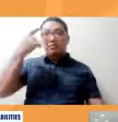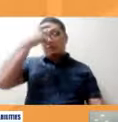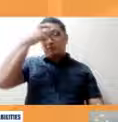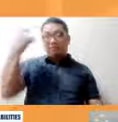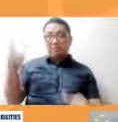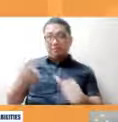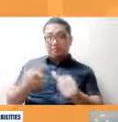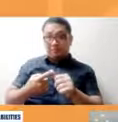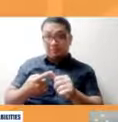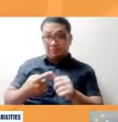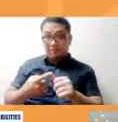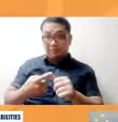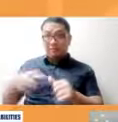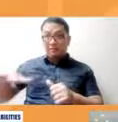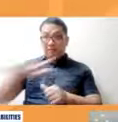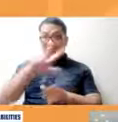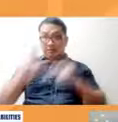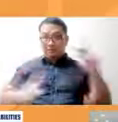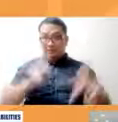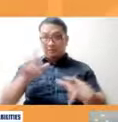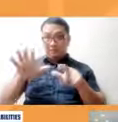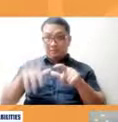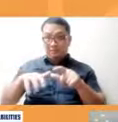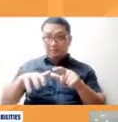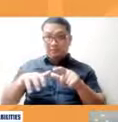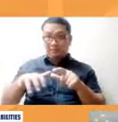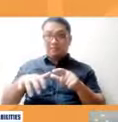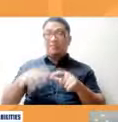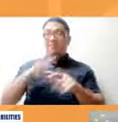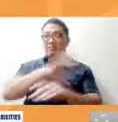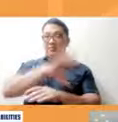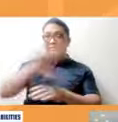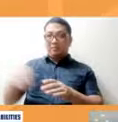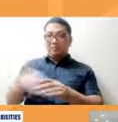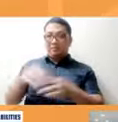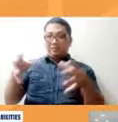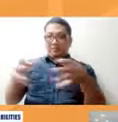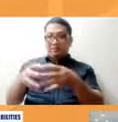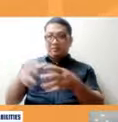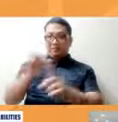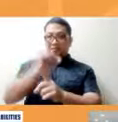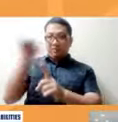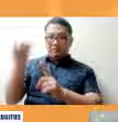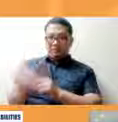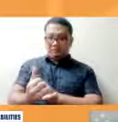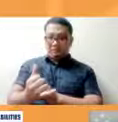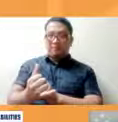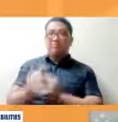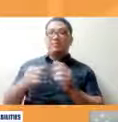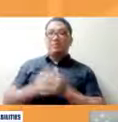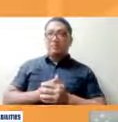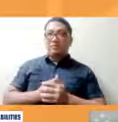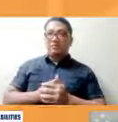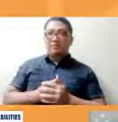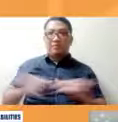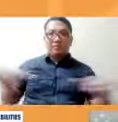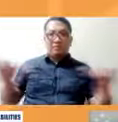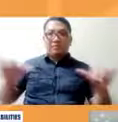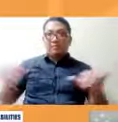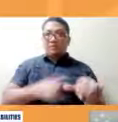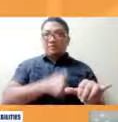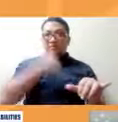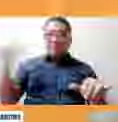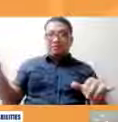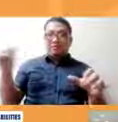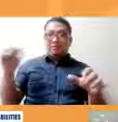ang mga taong may kapansanan ay bahagi ng lipunan at tulad ng ibang mamamayan